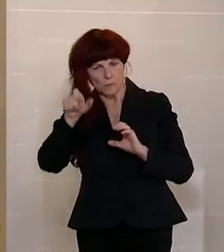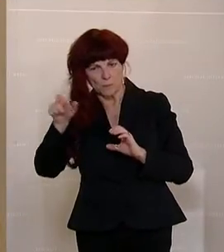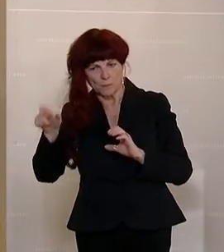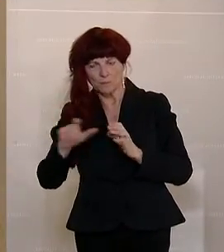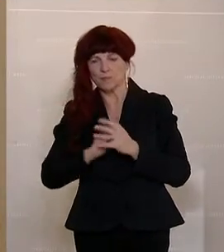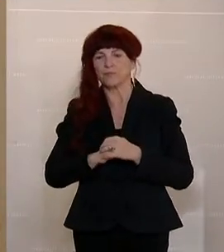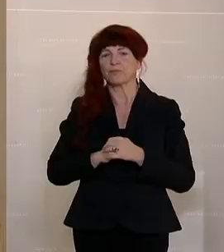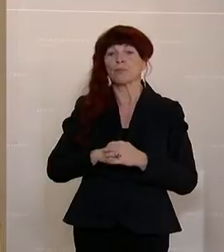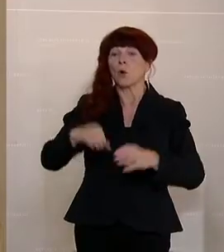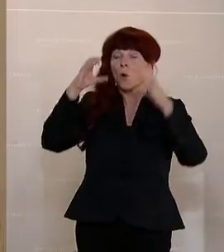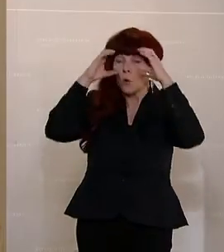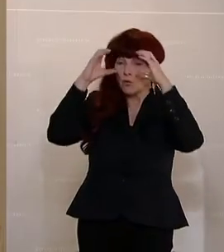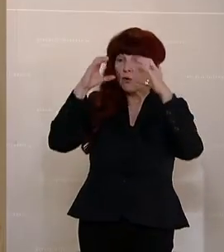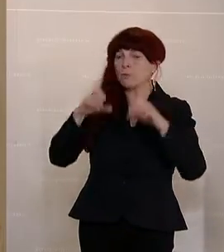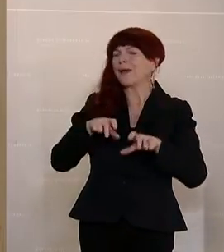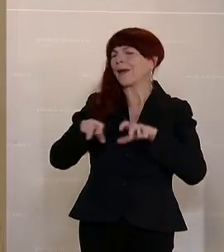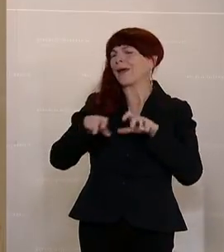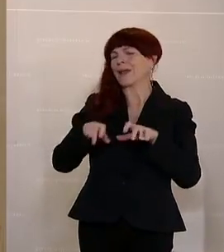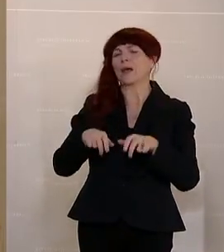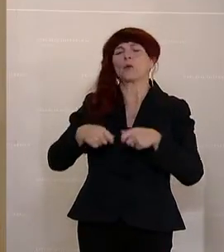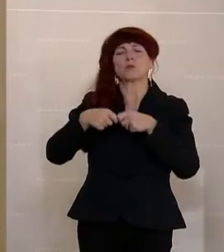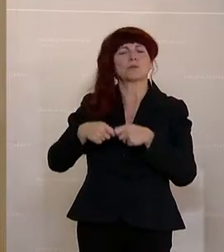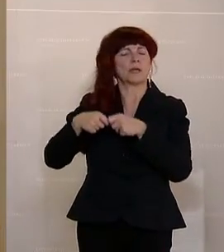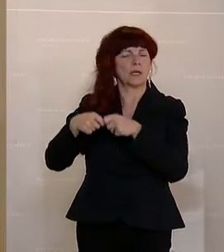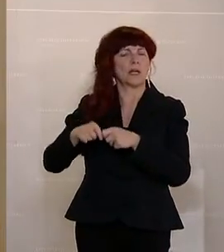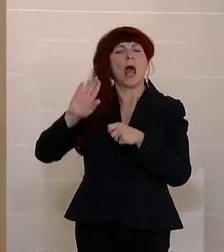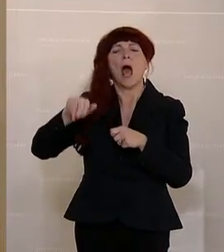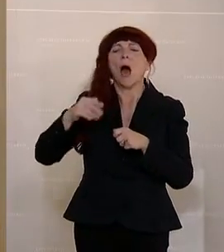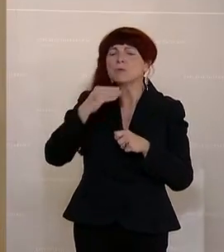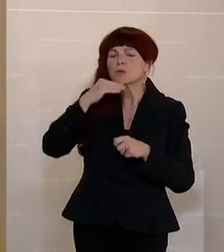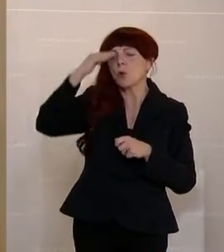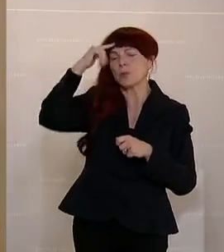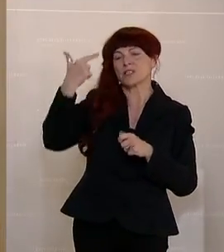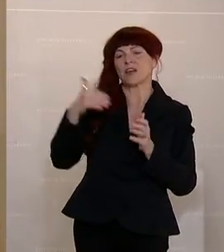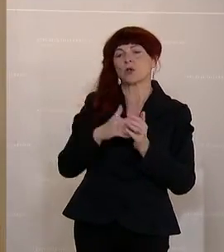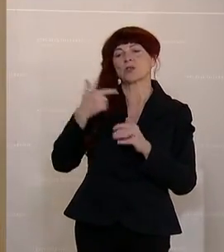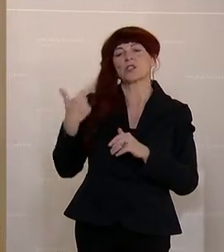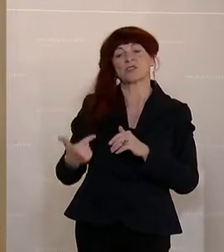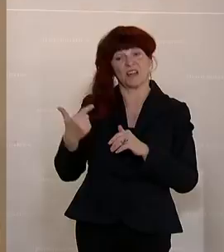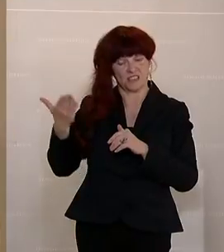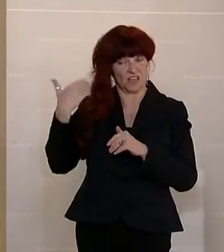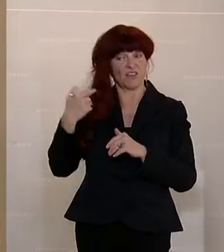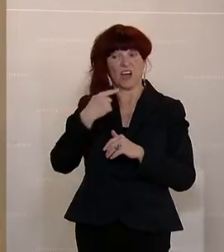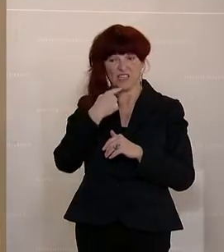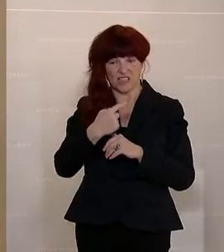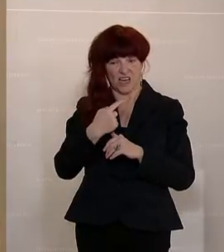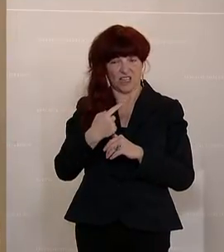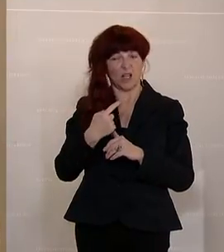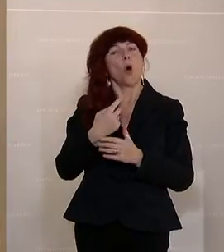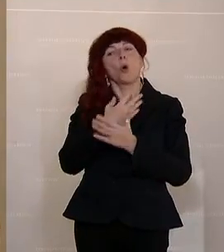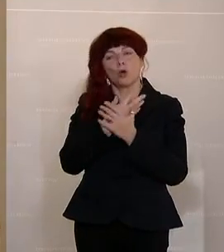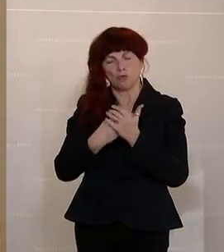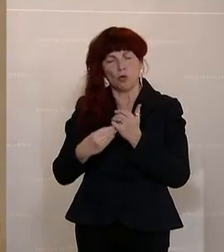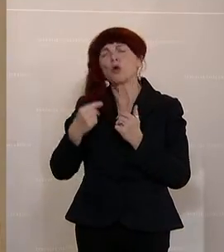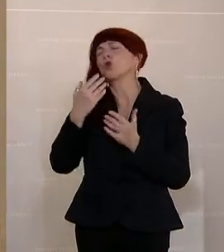ÖVP-Regierungsmitglieder behaupten seit dem Sommer 2020 immer wieder, vor allem in den Sommermonaten, die Corona-Pandemie